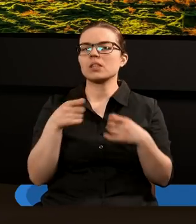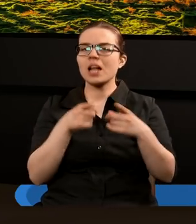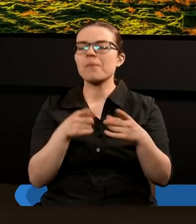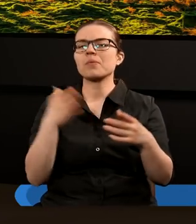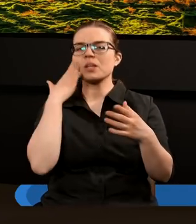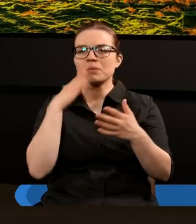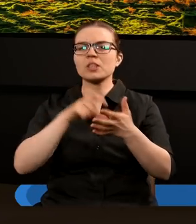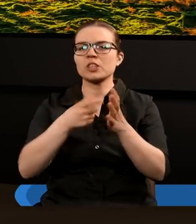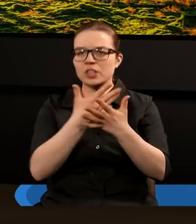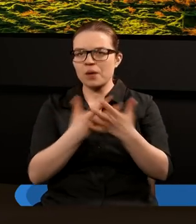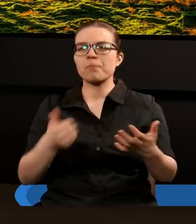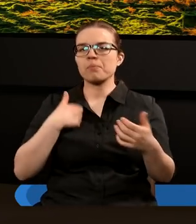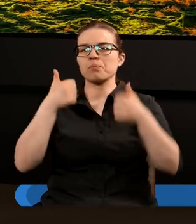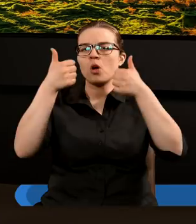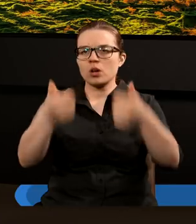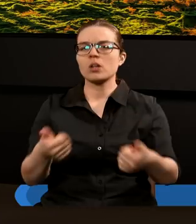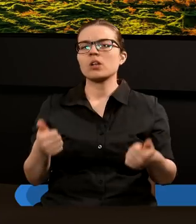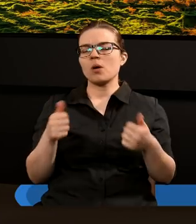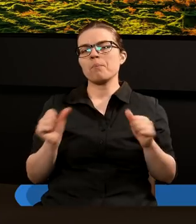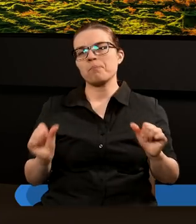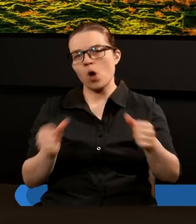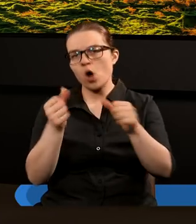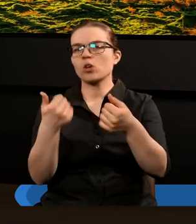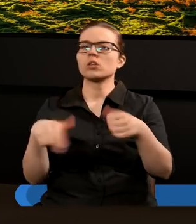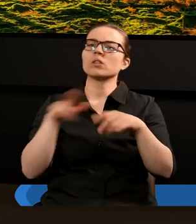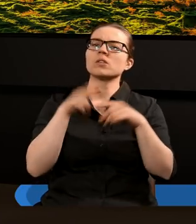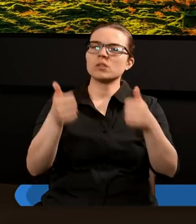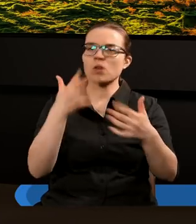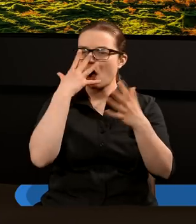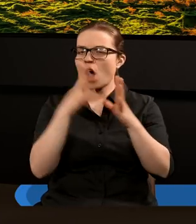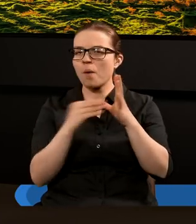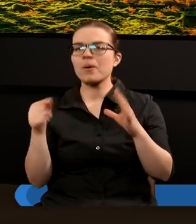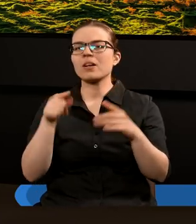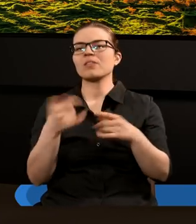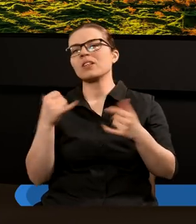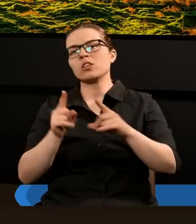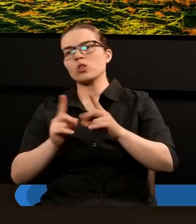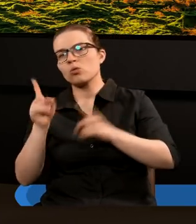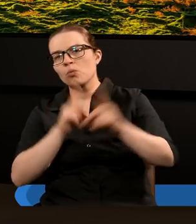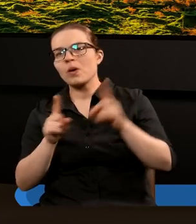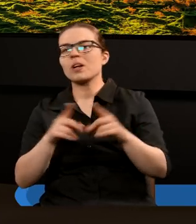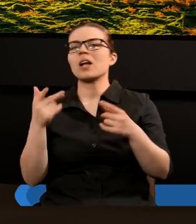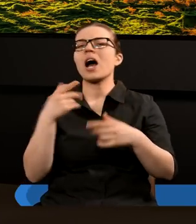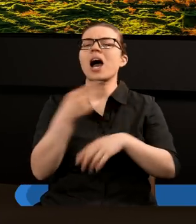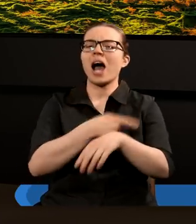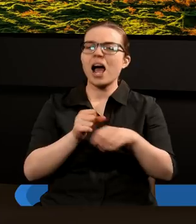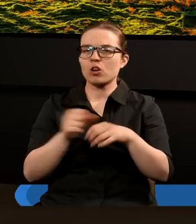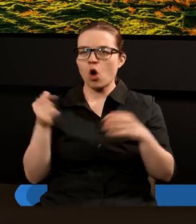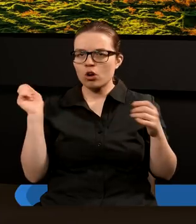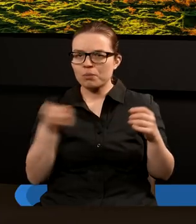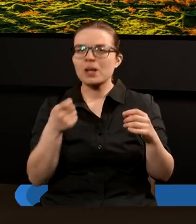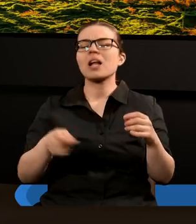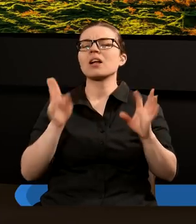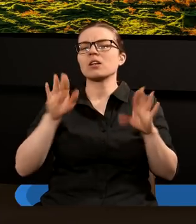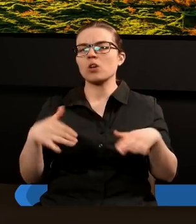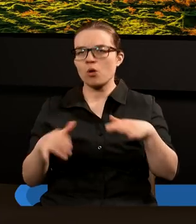mieszkańców ziemi, by postawili posąg, zasadzie postawili obraz w innych tłumaczeniach zwierzęciu, który ma rano od miecza, a jednak